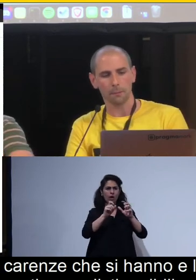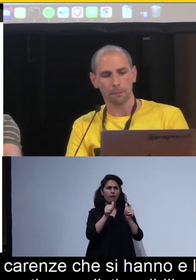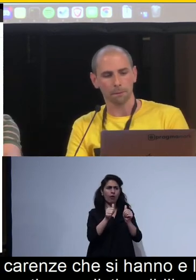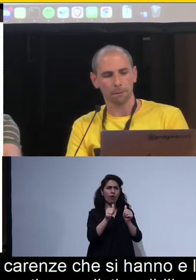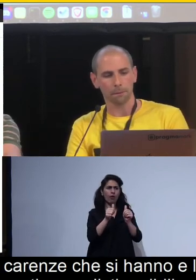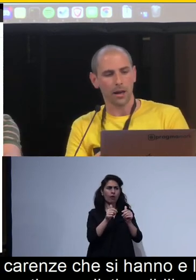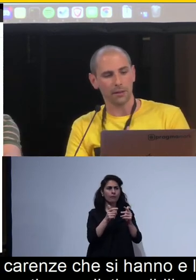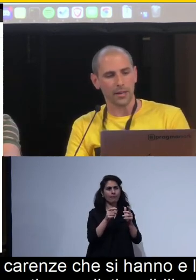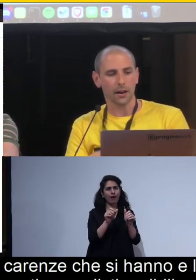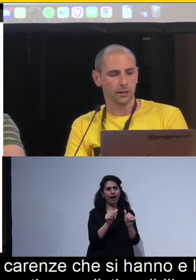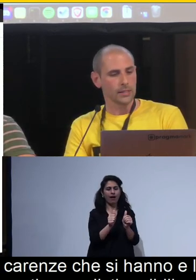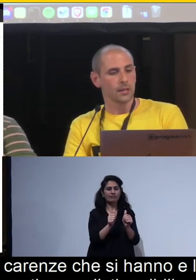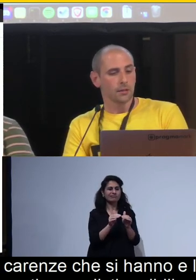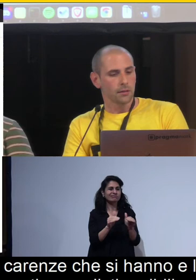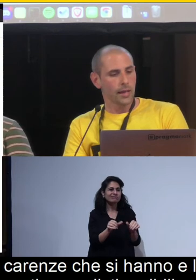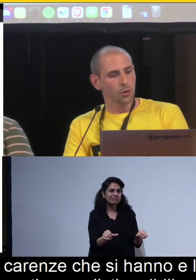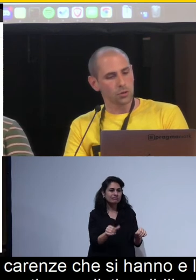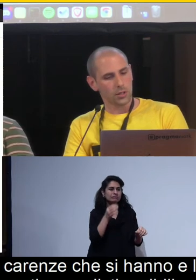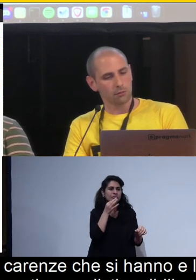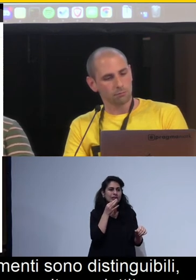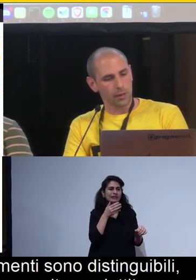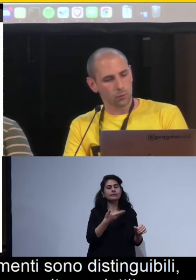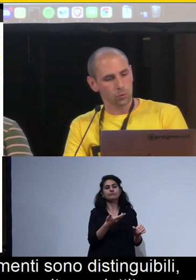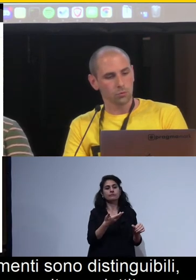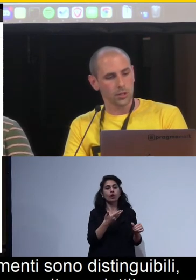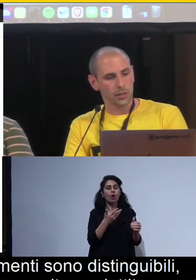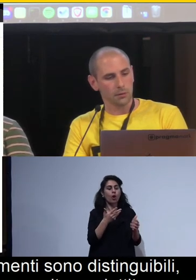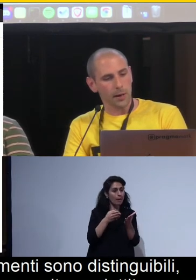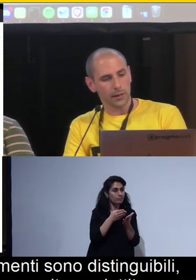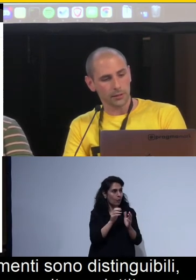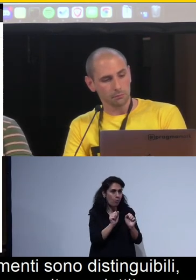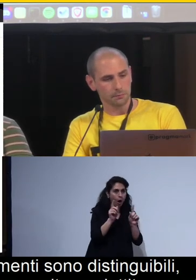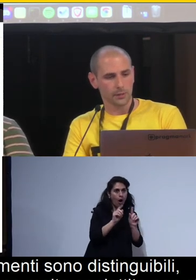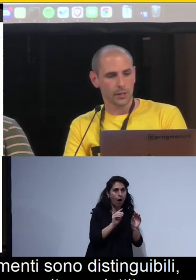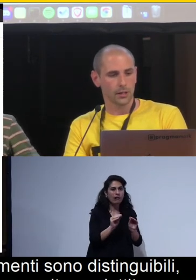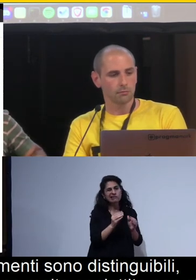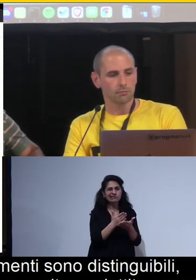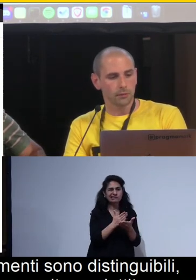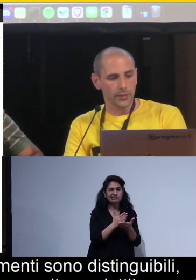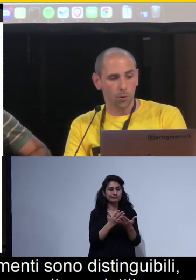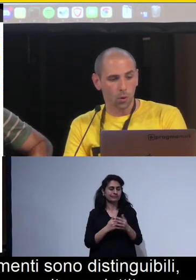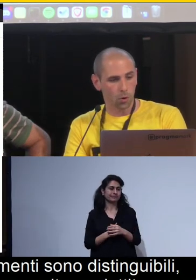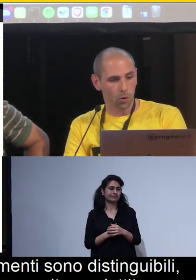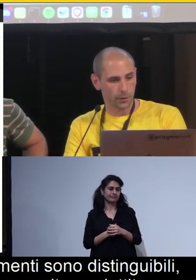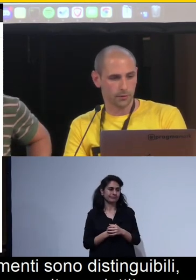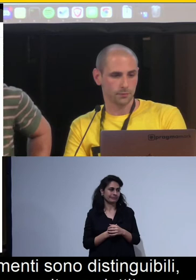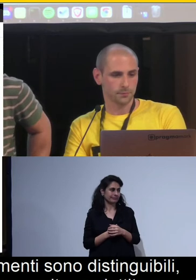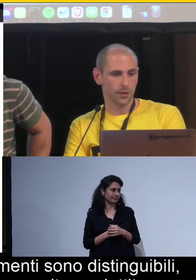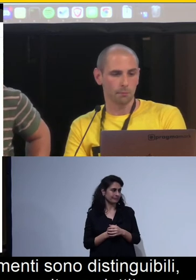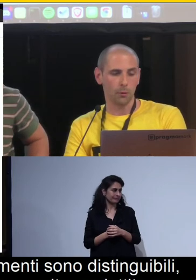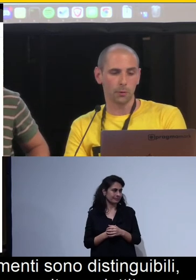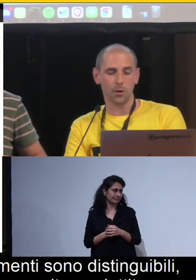a navigare. E così è tutto un sì in parte. Vediamo come